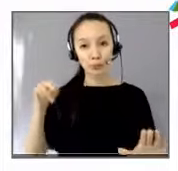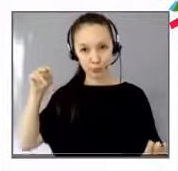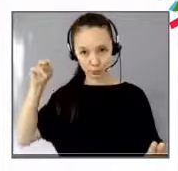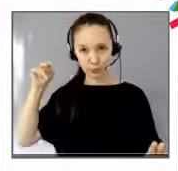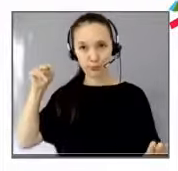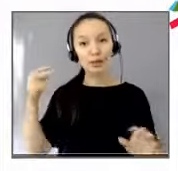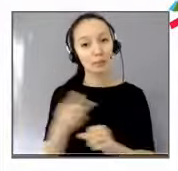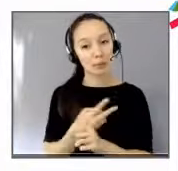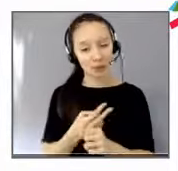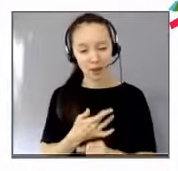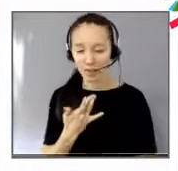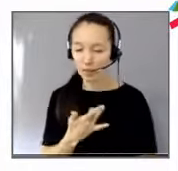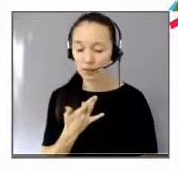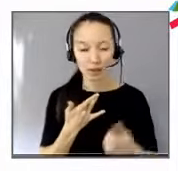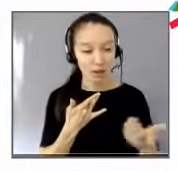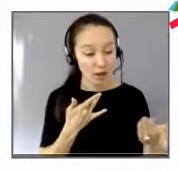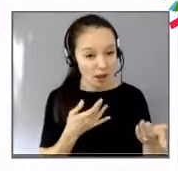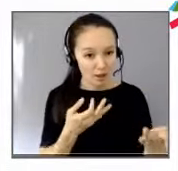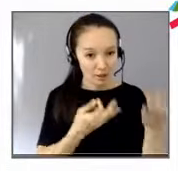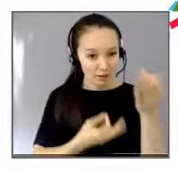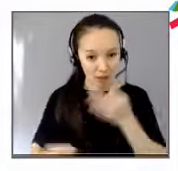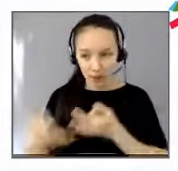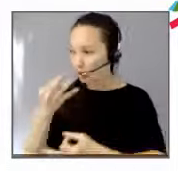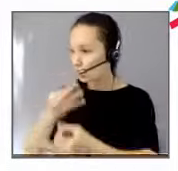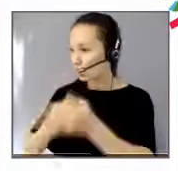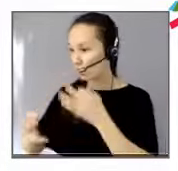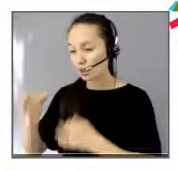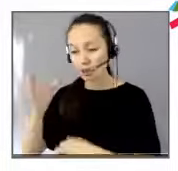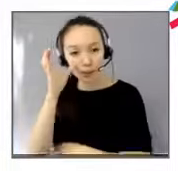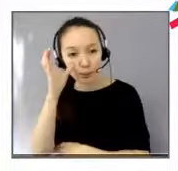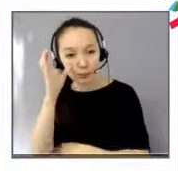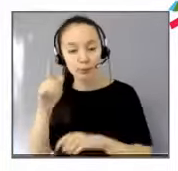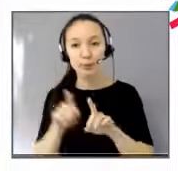uns et les autres. C'est très important d'avoir même des termes philosophiques,